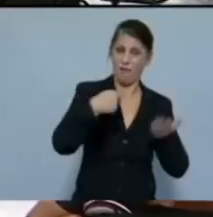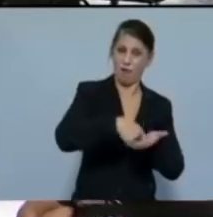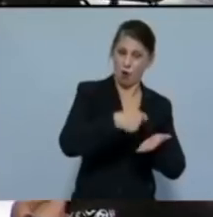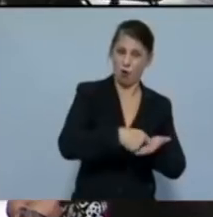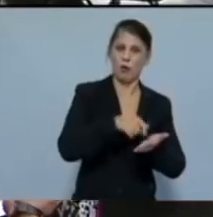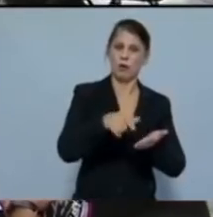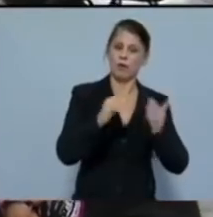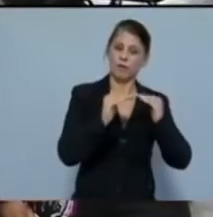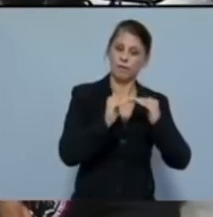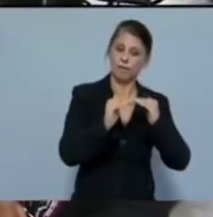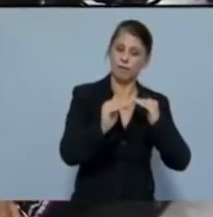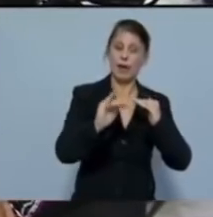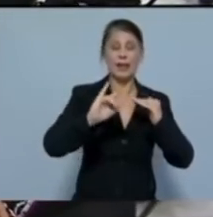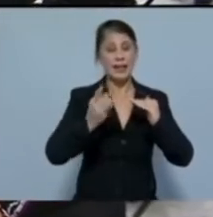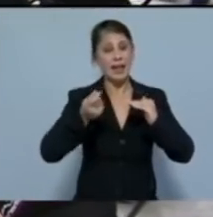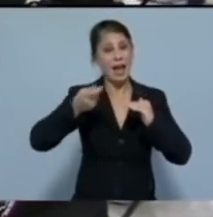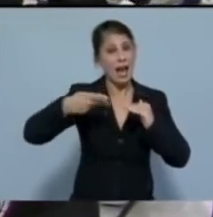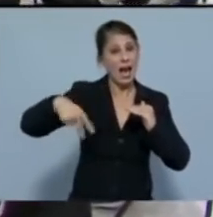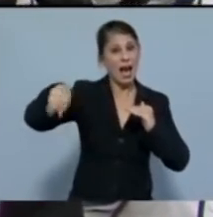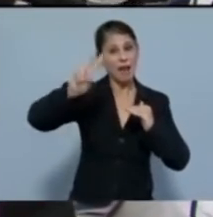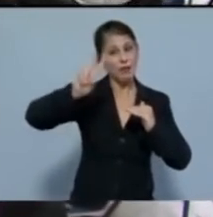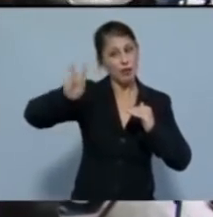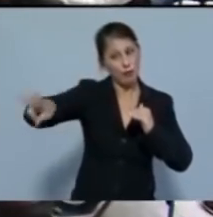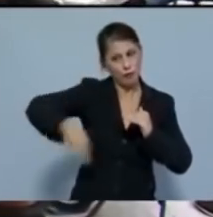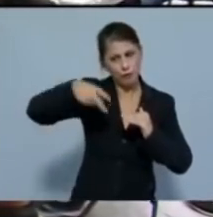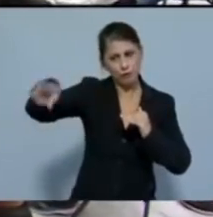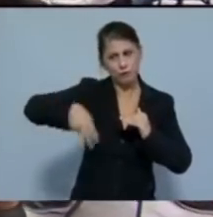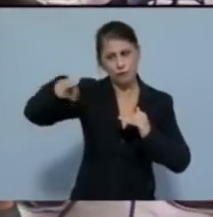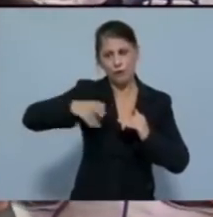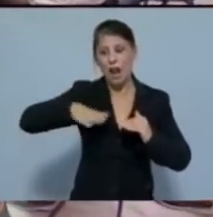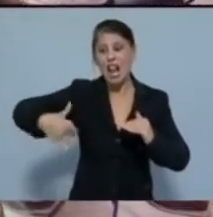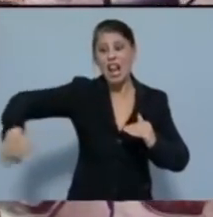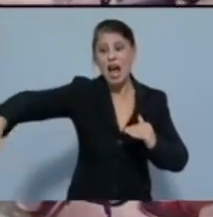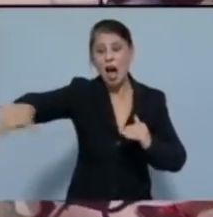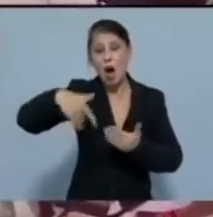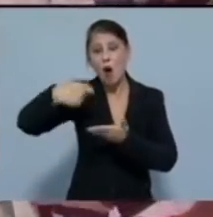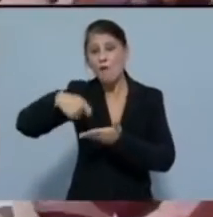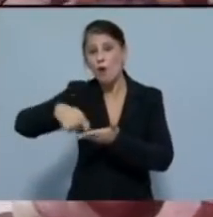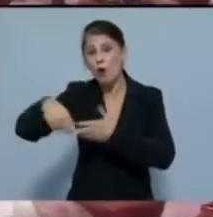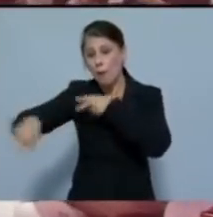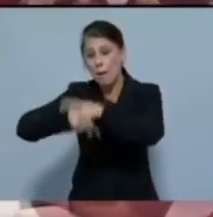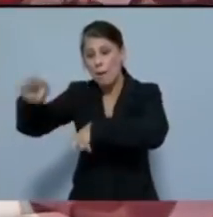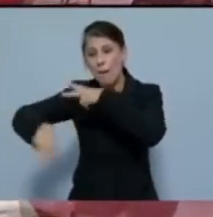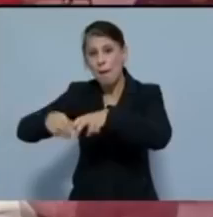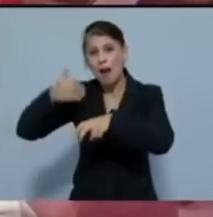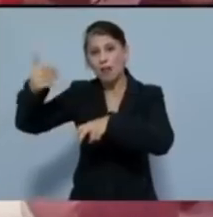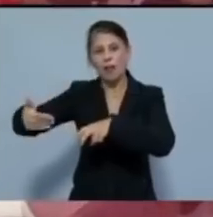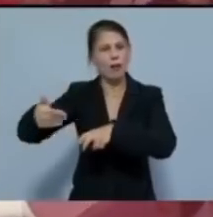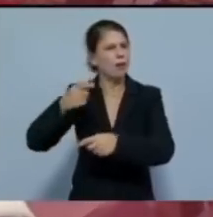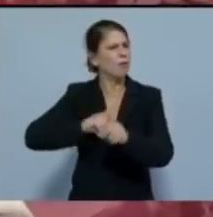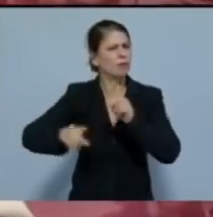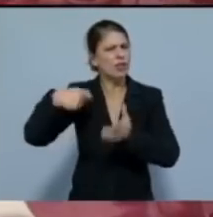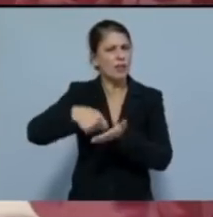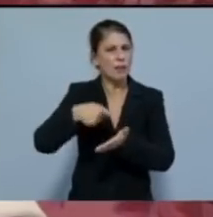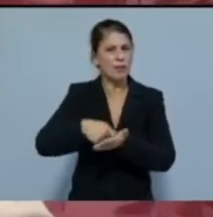ή και σε αύξηση της ληστρικής φορολογίας του λαού σε νέα φορολιστία. Ποιος θα πληρώσει